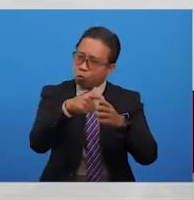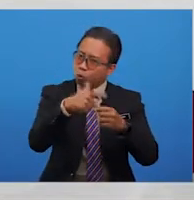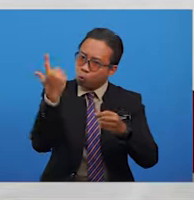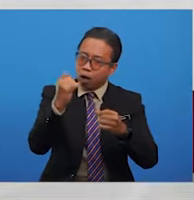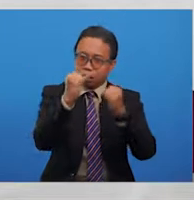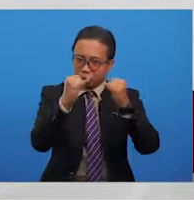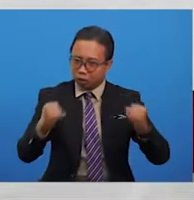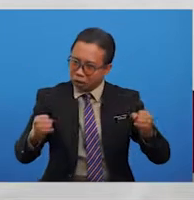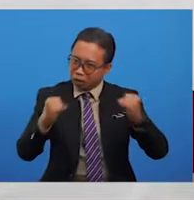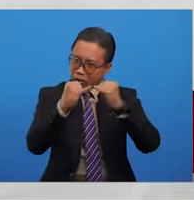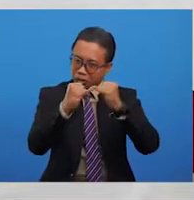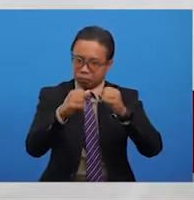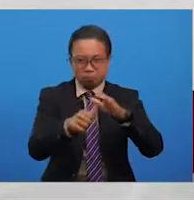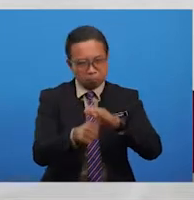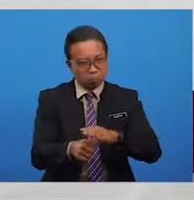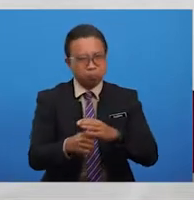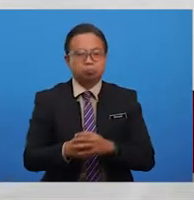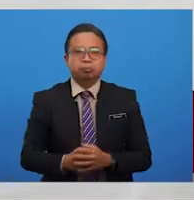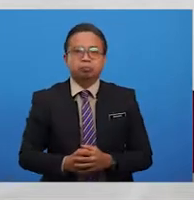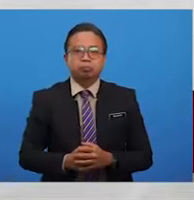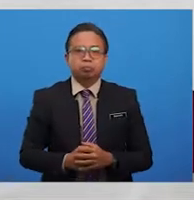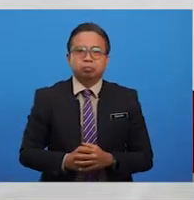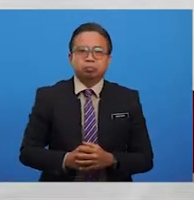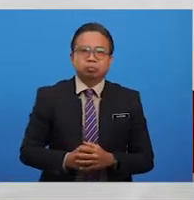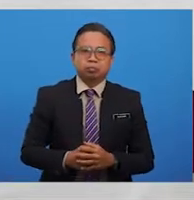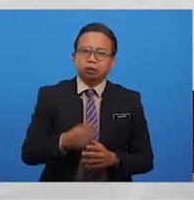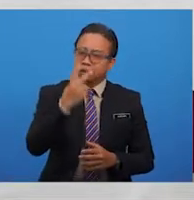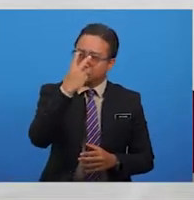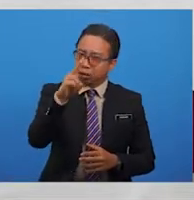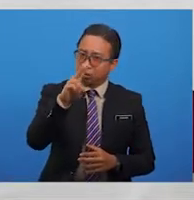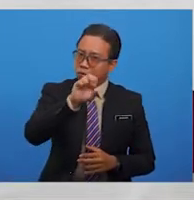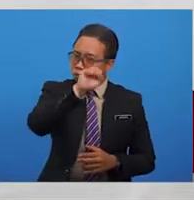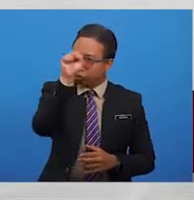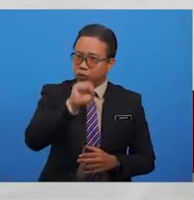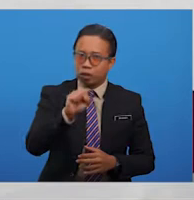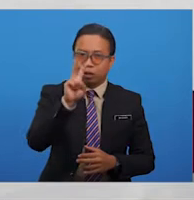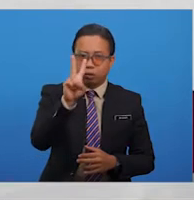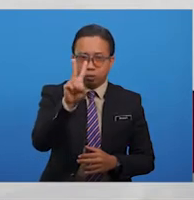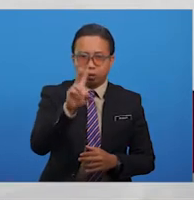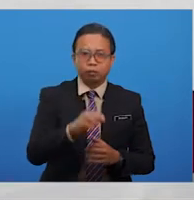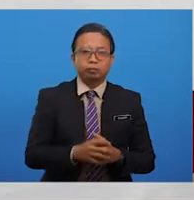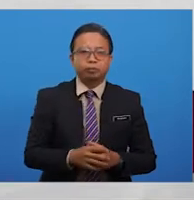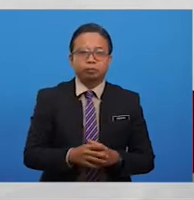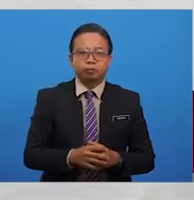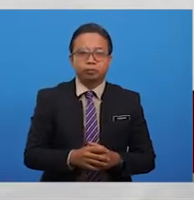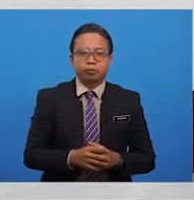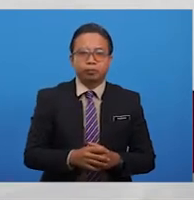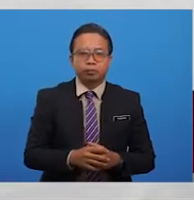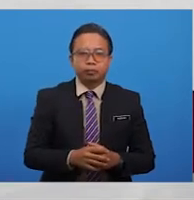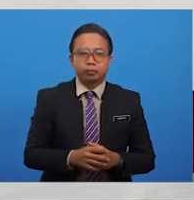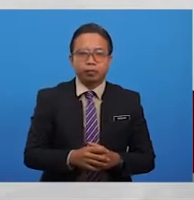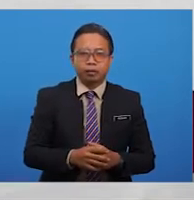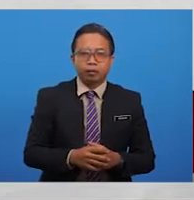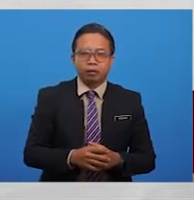istana. Seterusnya, murid-murid, kita lihat pula jawapan bagi soalan kedua dan ketiga. Untuk